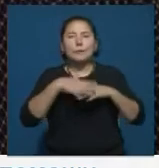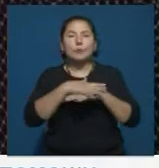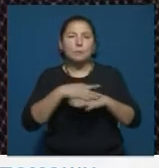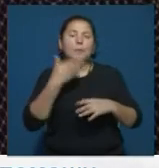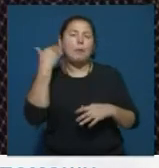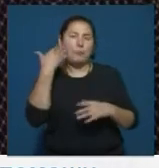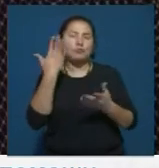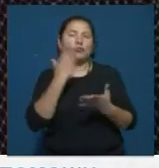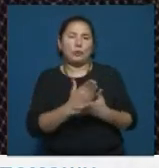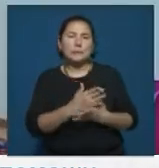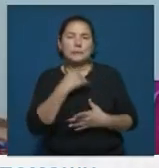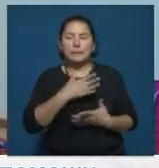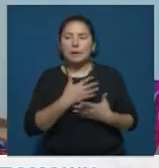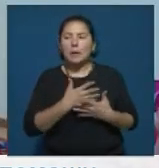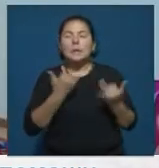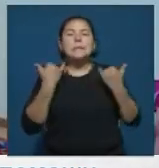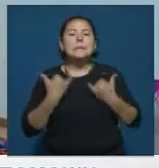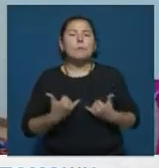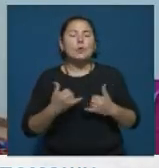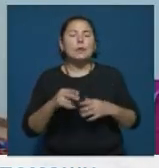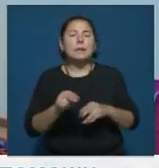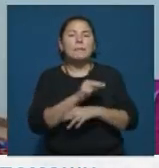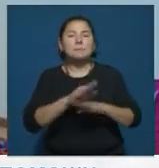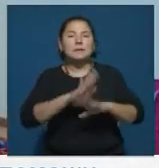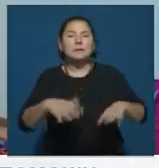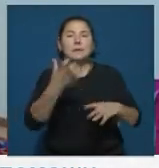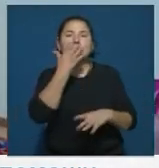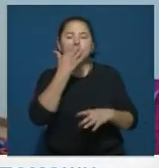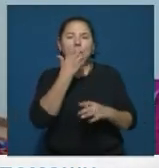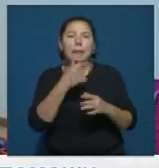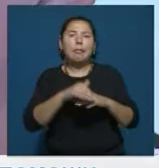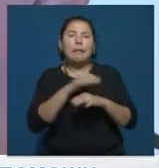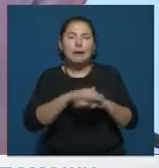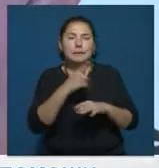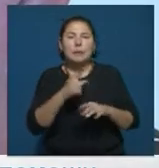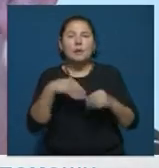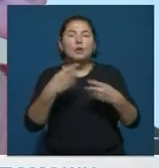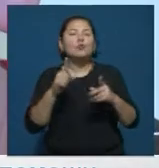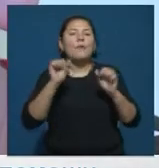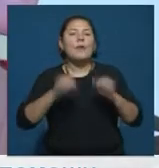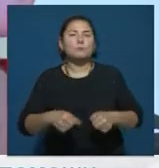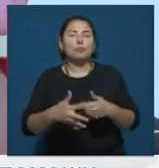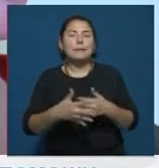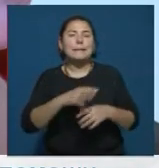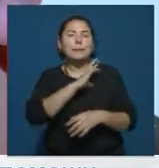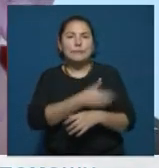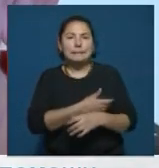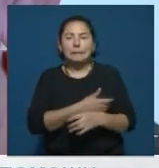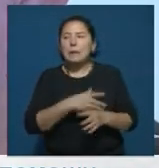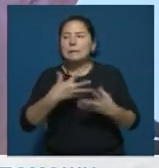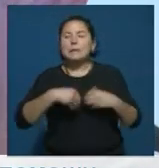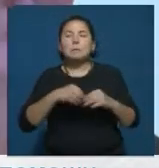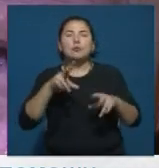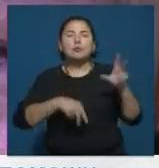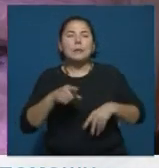нам намного легче. Сегодня Пердегуль воспитывает детей в тепле и ласке. Дает им все, что в ее силах и руках. Семья находится